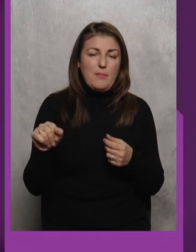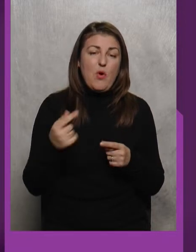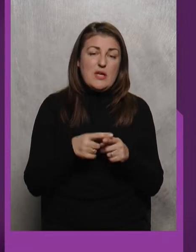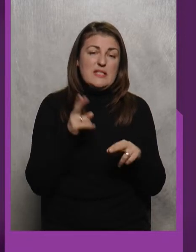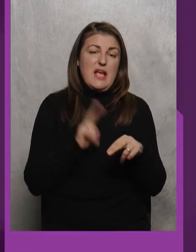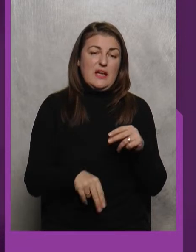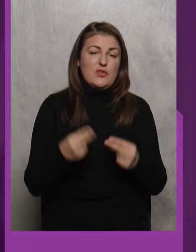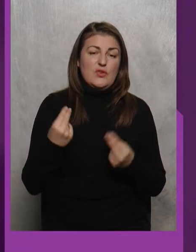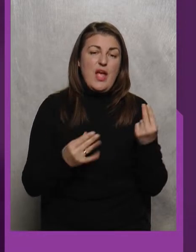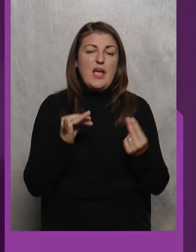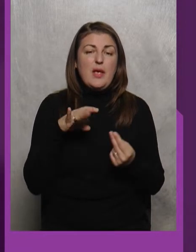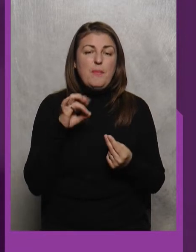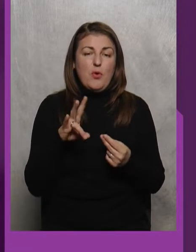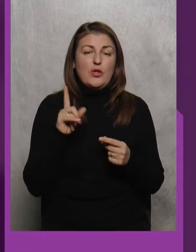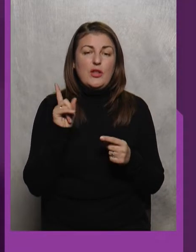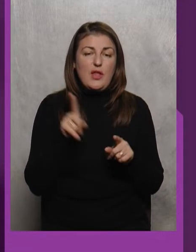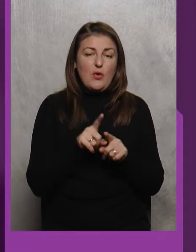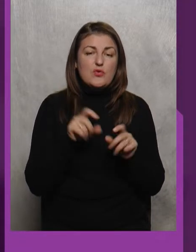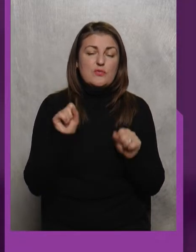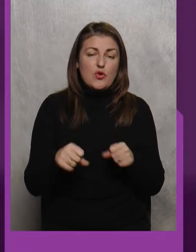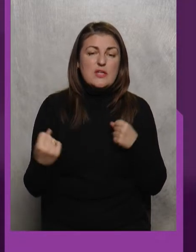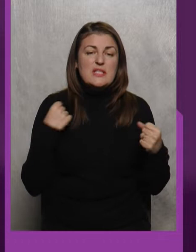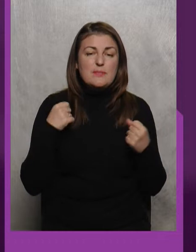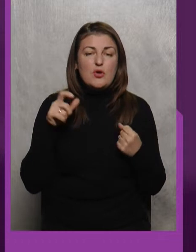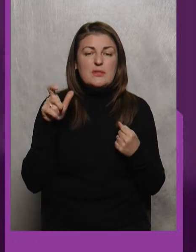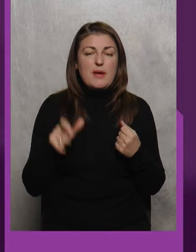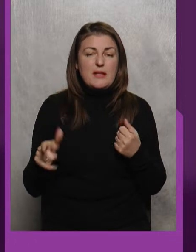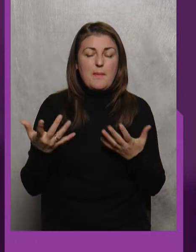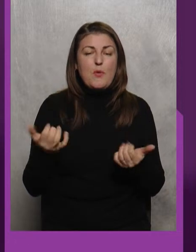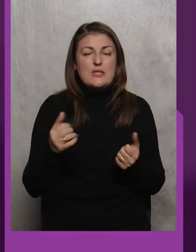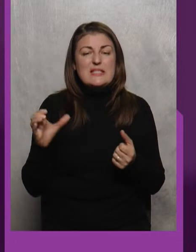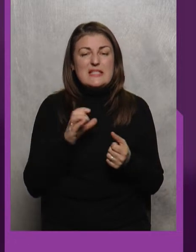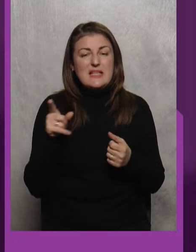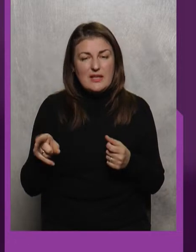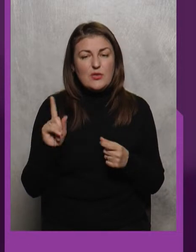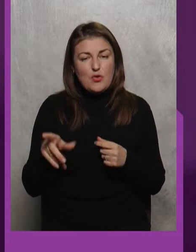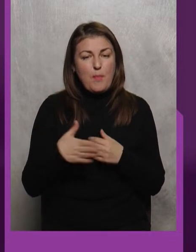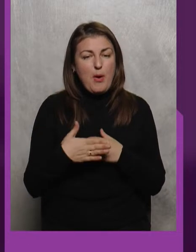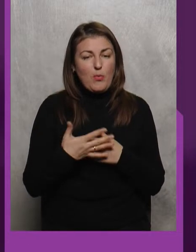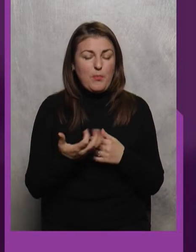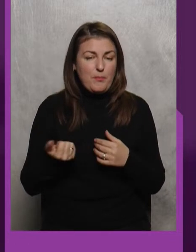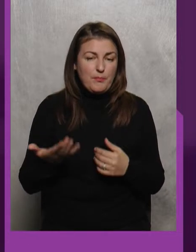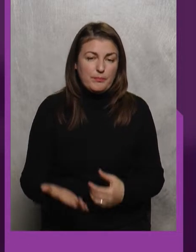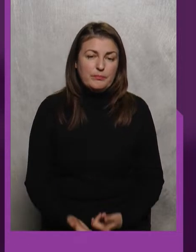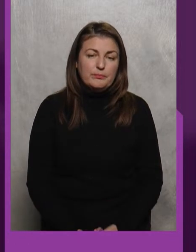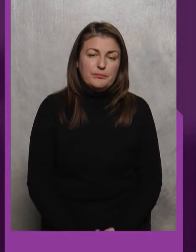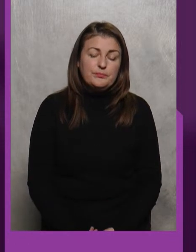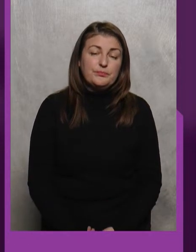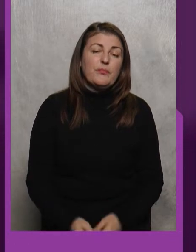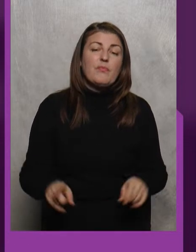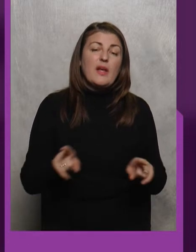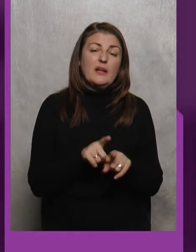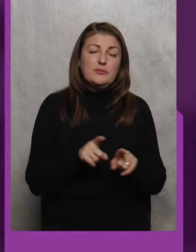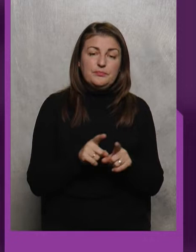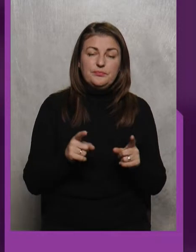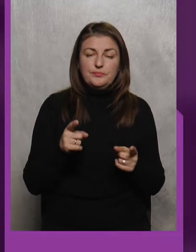Суточка Також Япон Можуть Спортсмени Получи Осінні Теж Покарання Також В